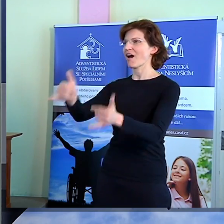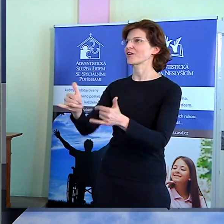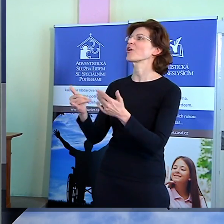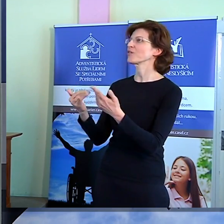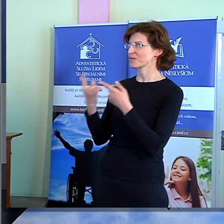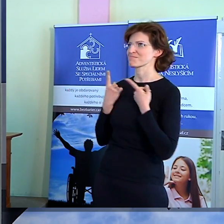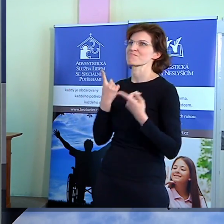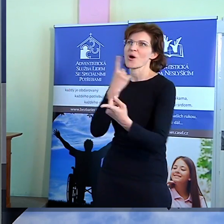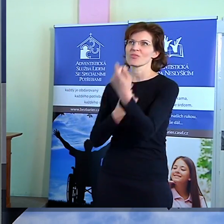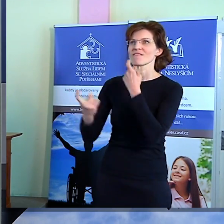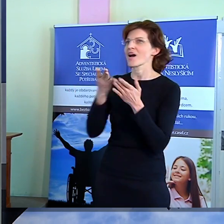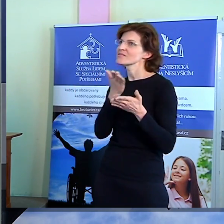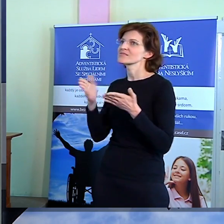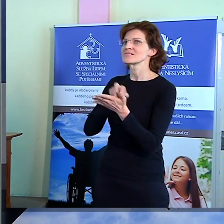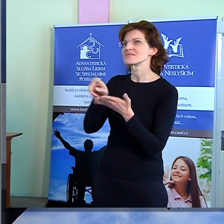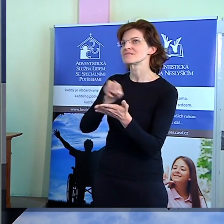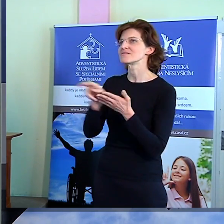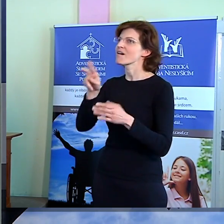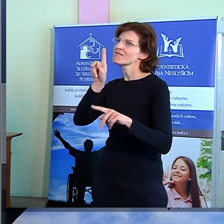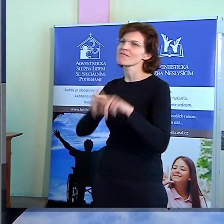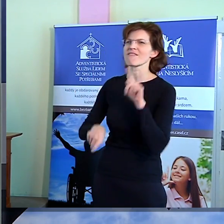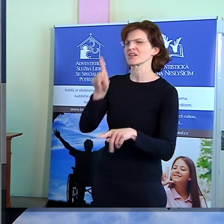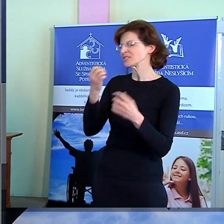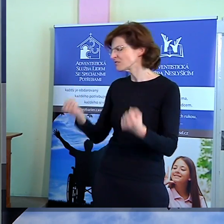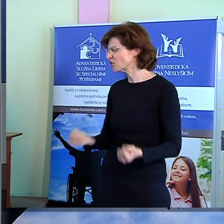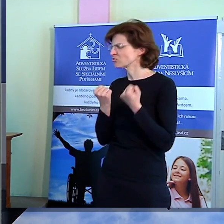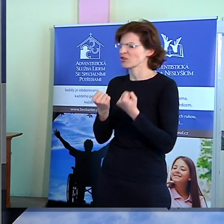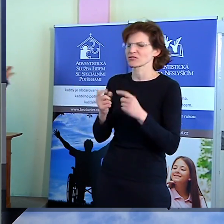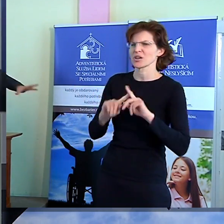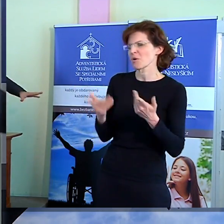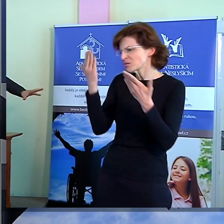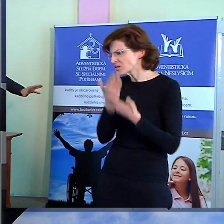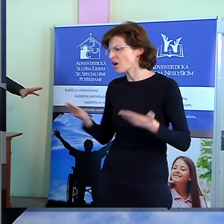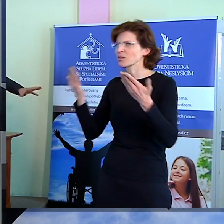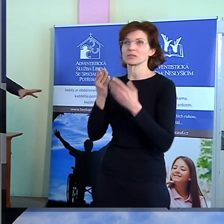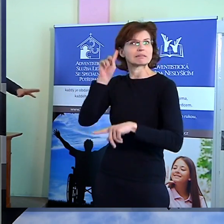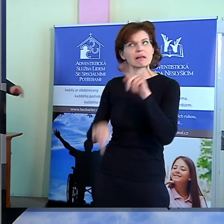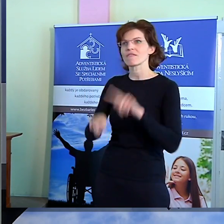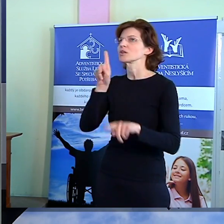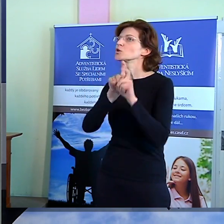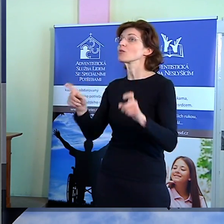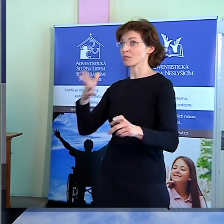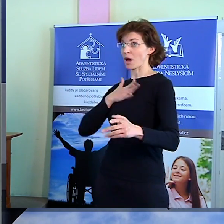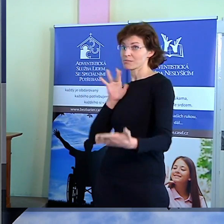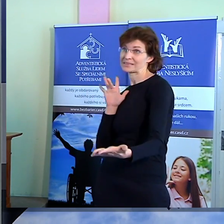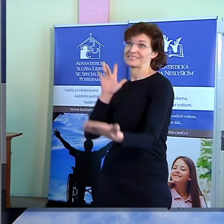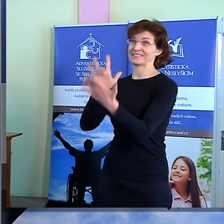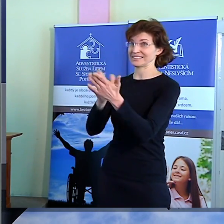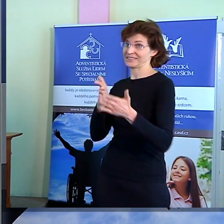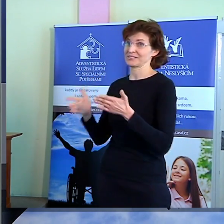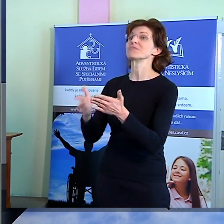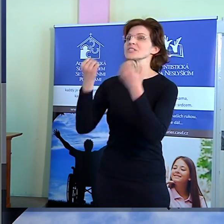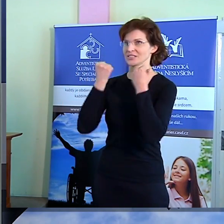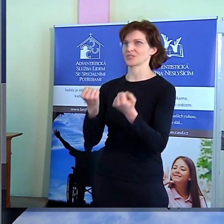On měl, Ježíš Kristus, naštěstí pro nás, nezůstal malým dítětem, který se narodil dnes v Betlémě.